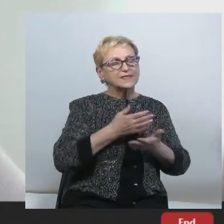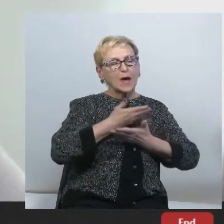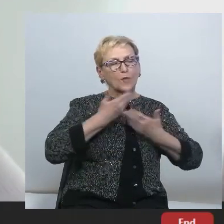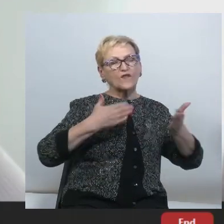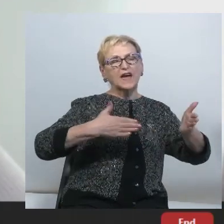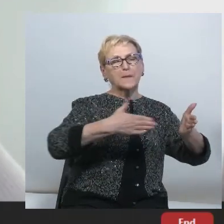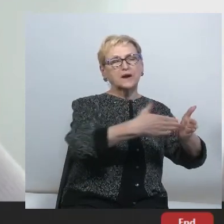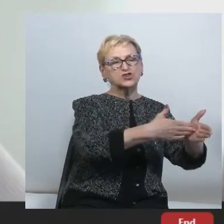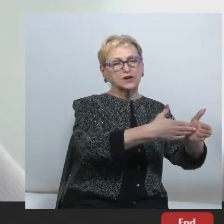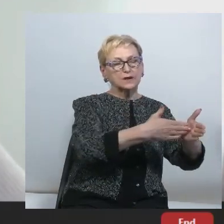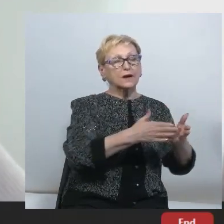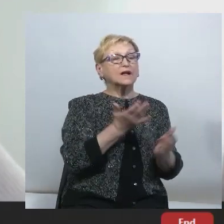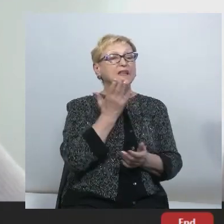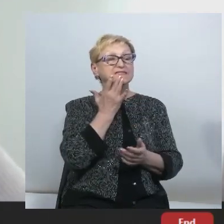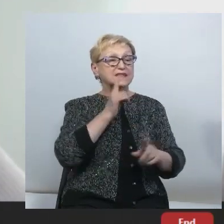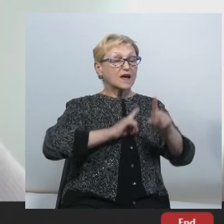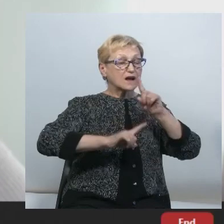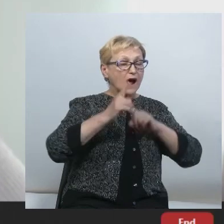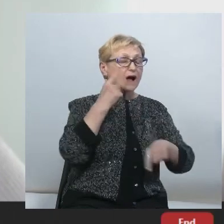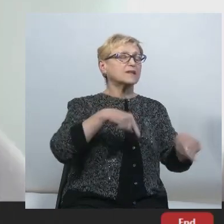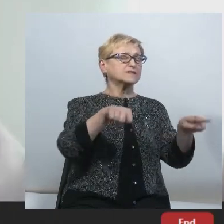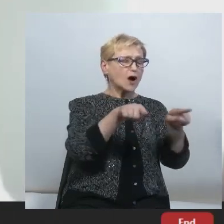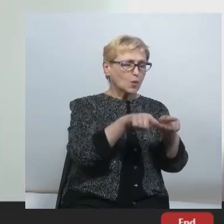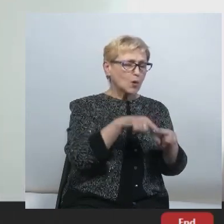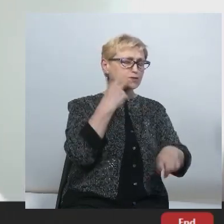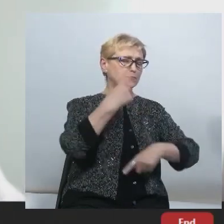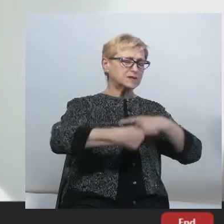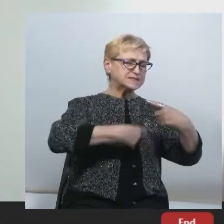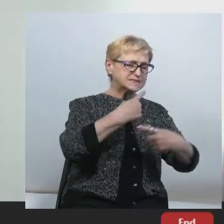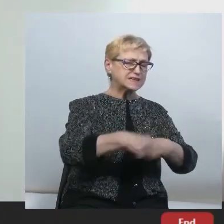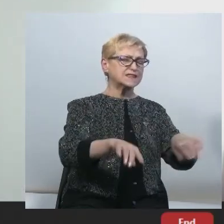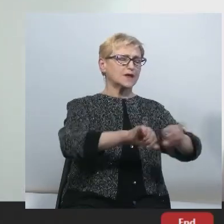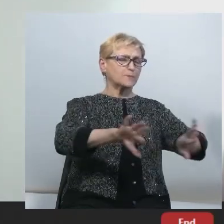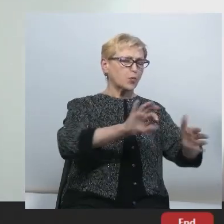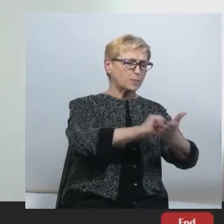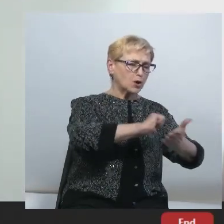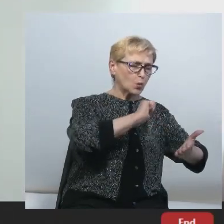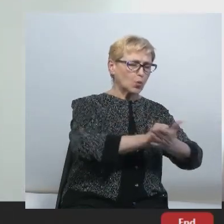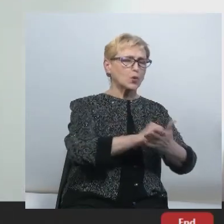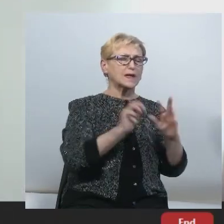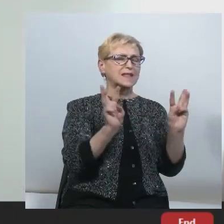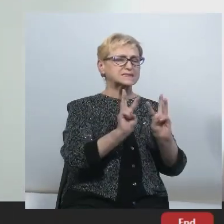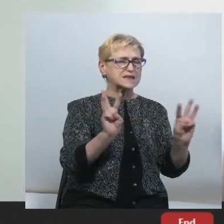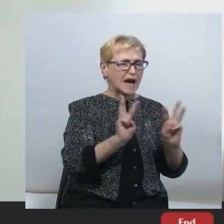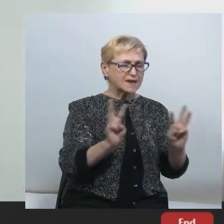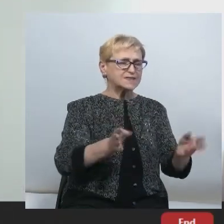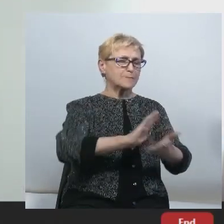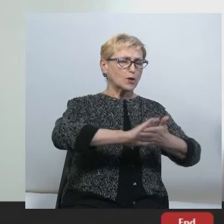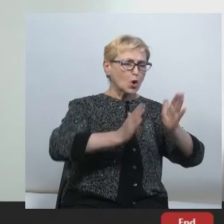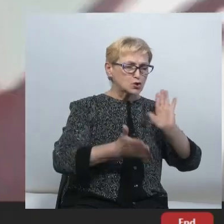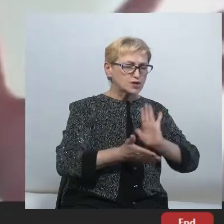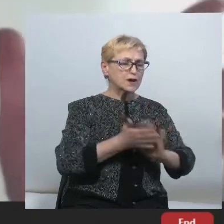Національна Рада також постійно публікує на сайті роз'яснення положень щодо